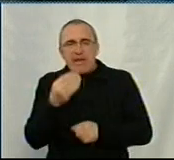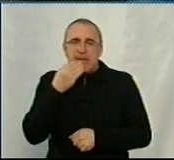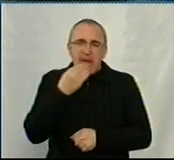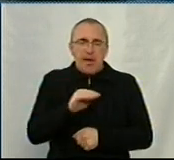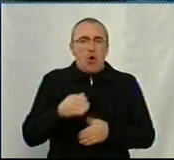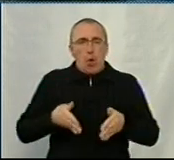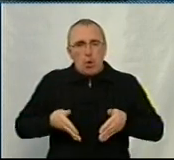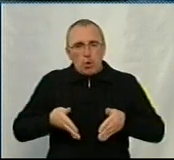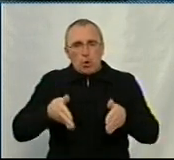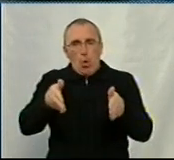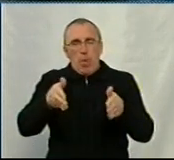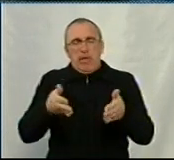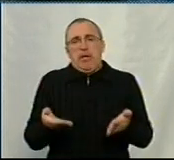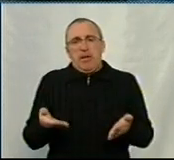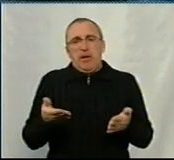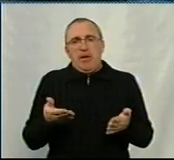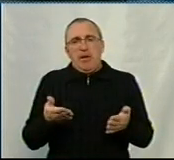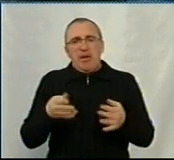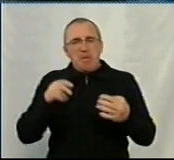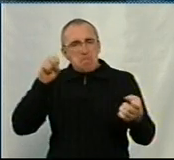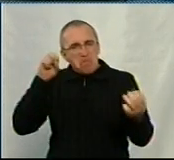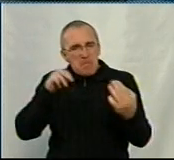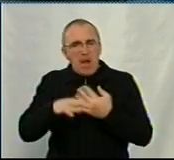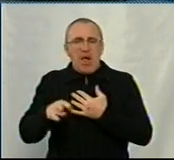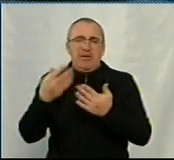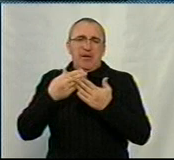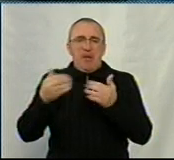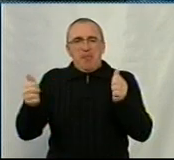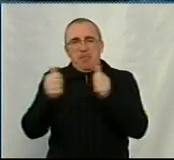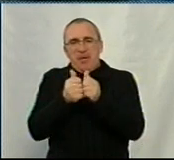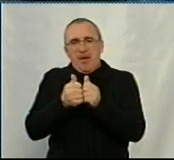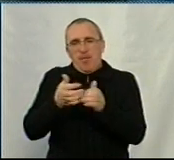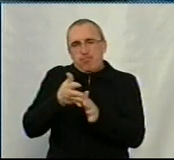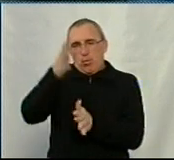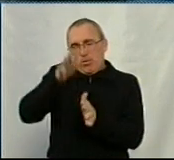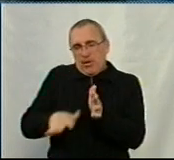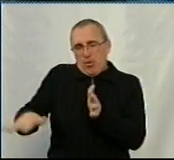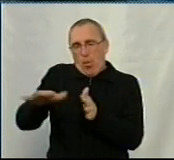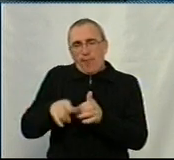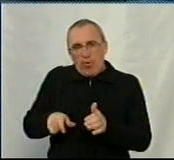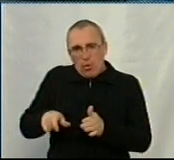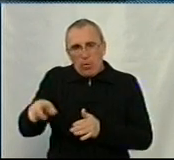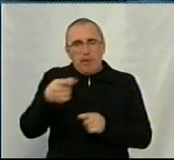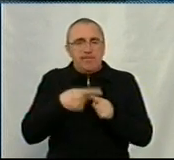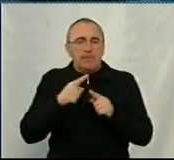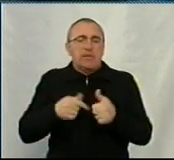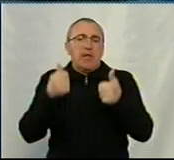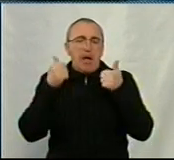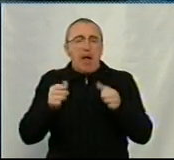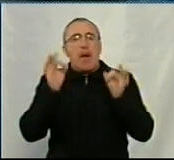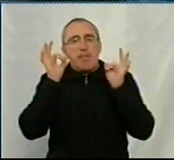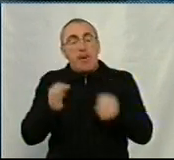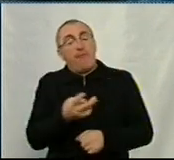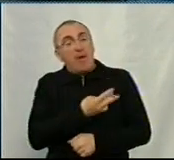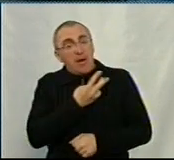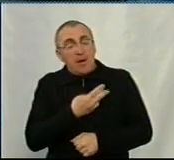доріг, магістральних, прибудинкових доріг і так далі. Тому це гарна, правильна ініціатива.